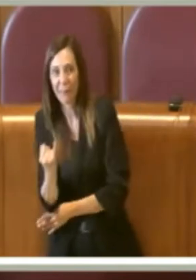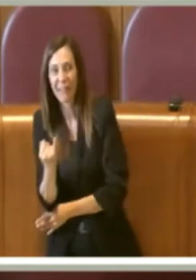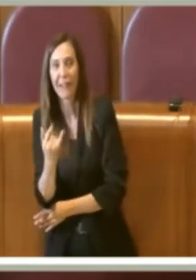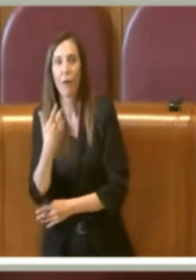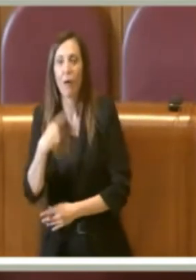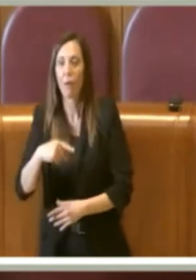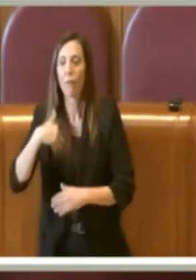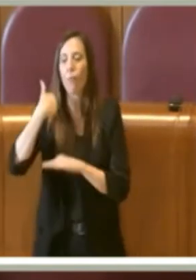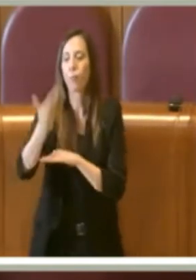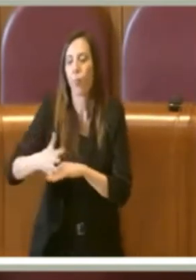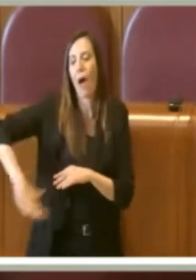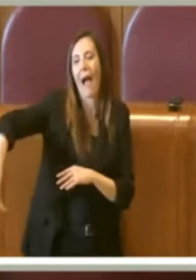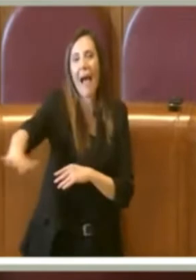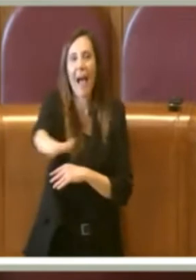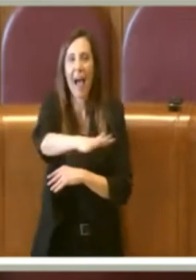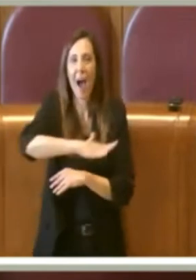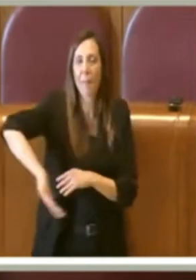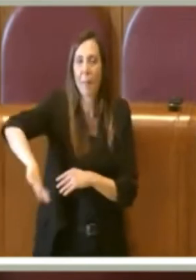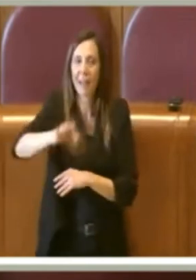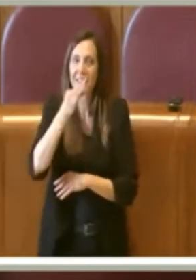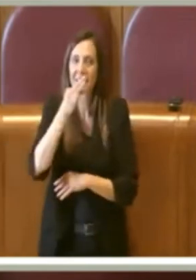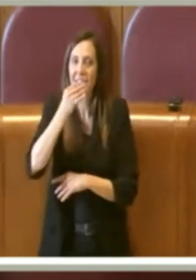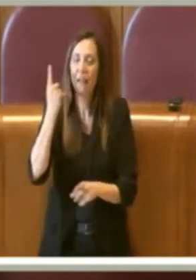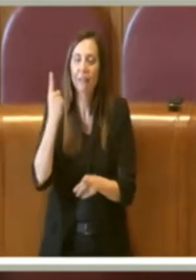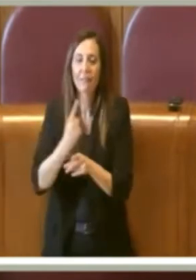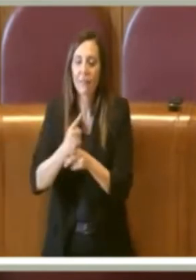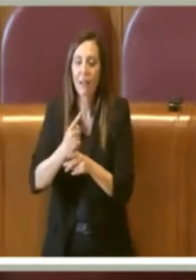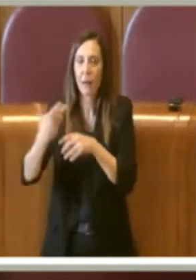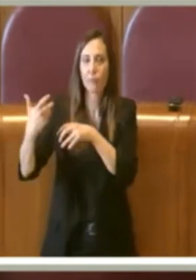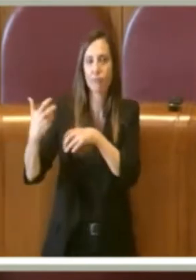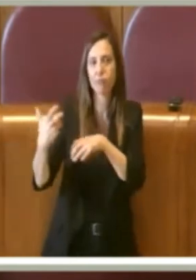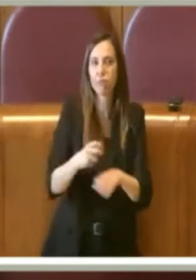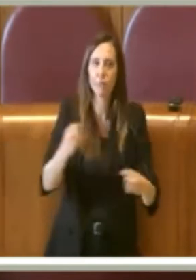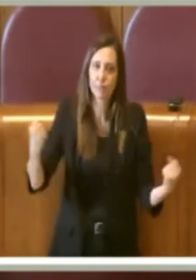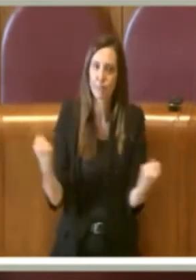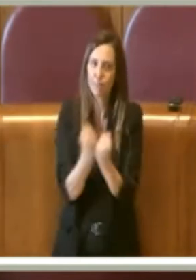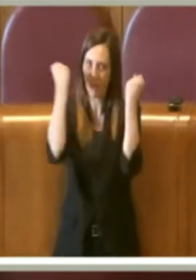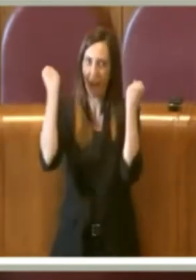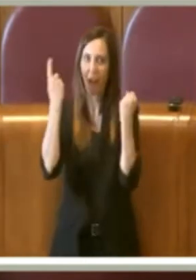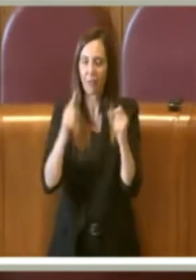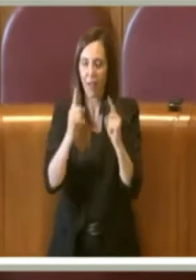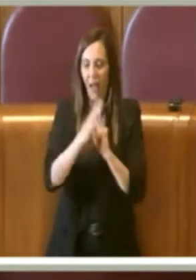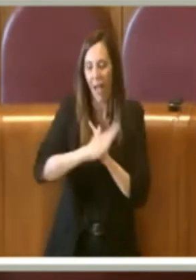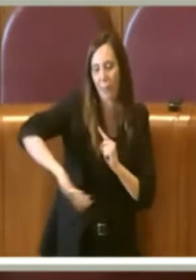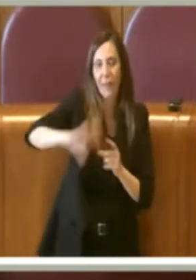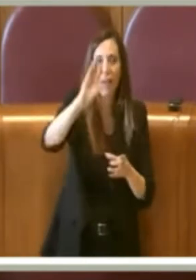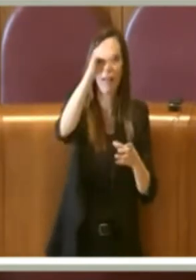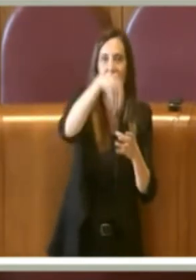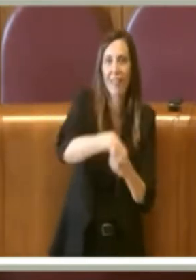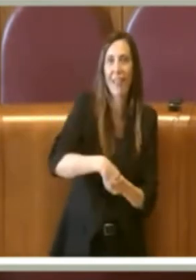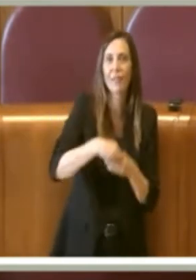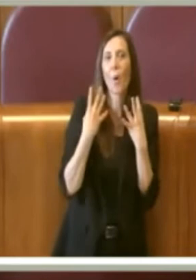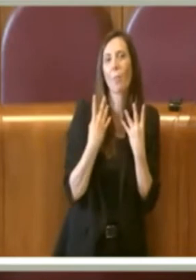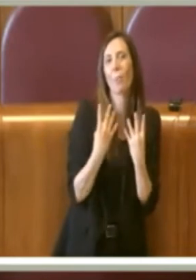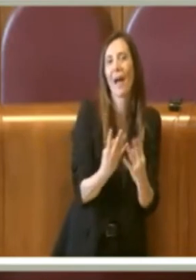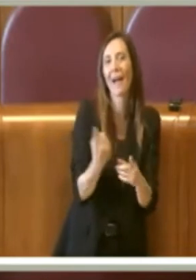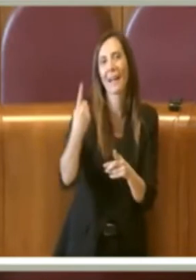ovviamente generino un impatto ambientale non indifferente sia all'interno dei parchi che all'interno della nostra